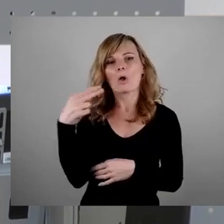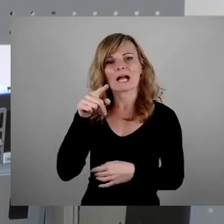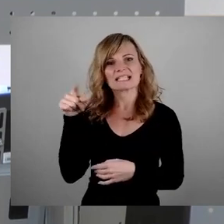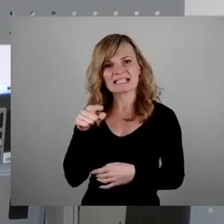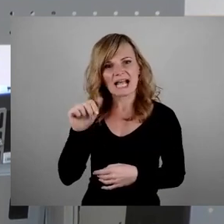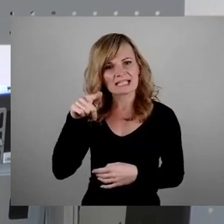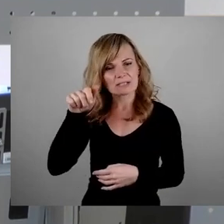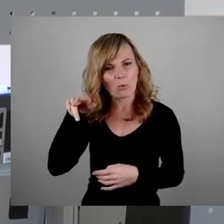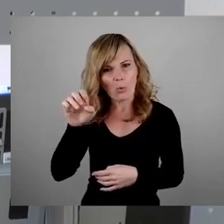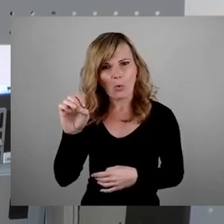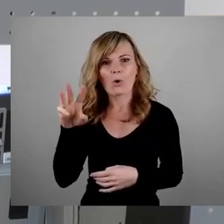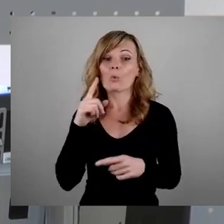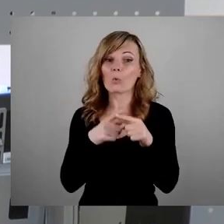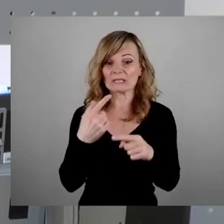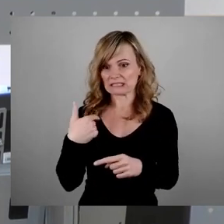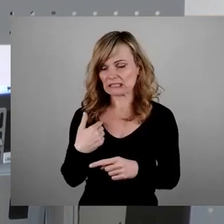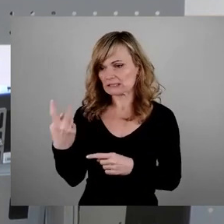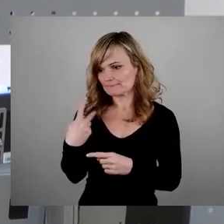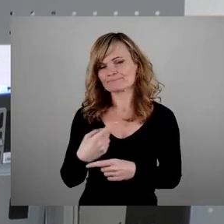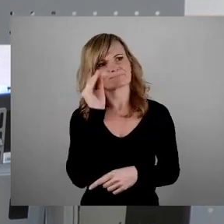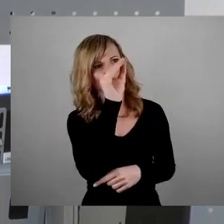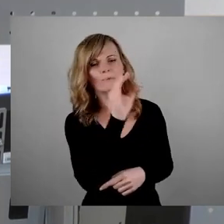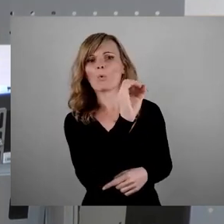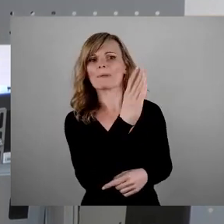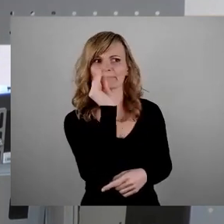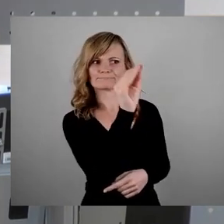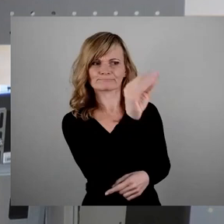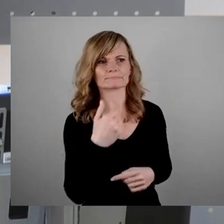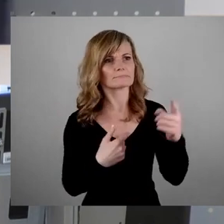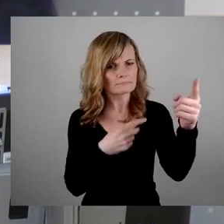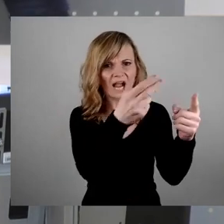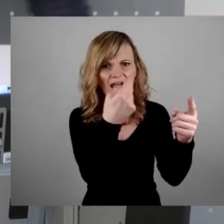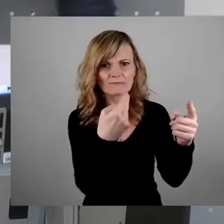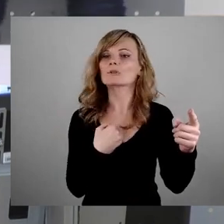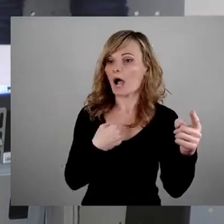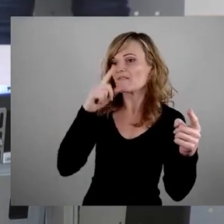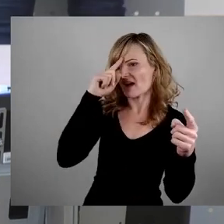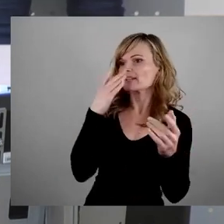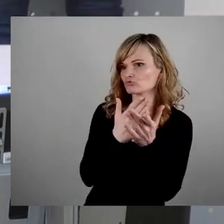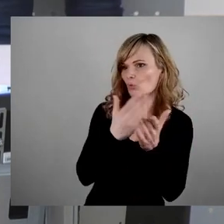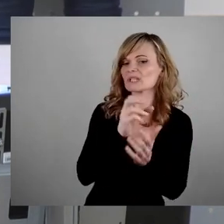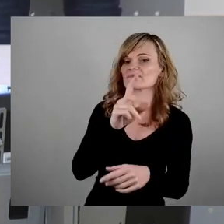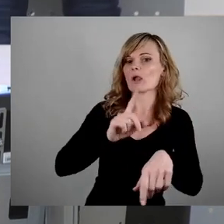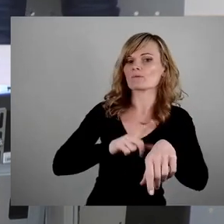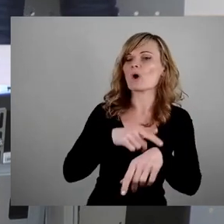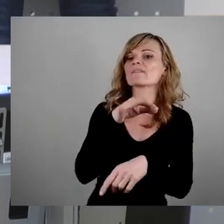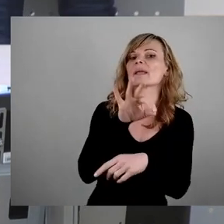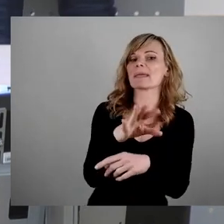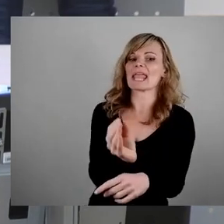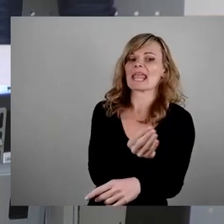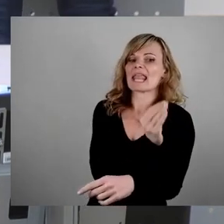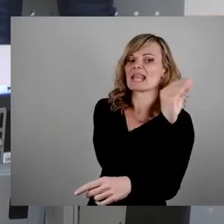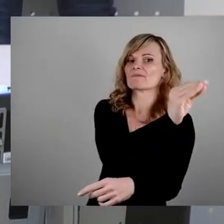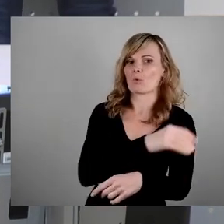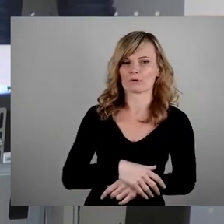Er hat uns gesagt, er weiß es schon, dass es weg ist. Er hat eine Information um zwölf von der FDP gekriegt. Er hat es geprüft, er hat in